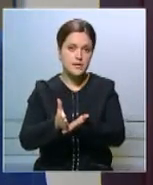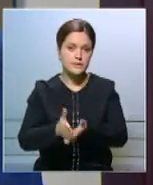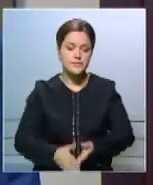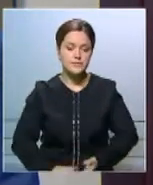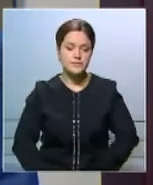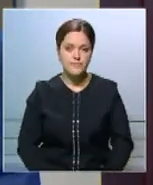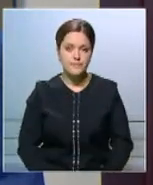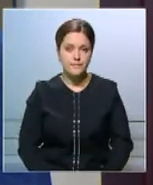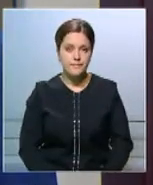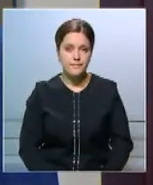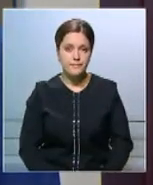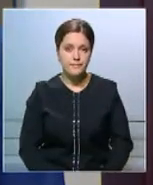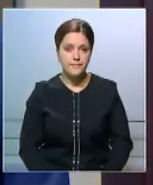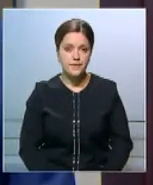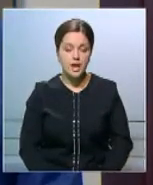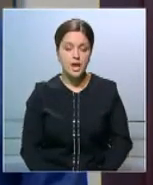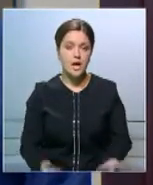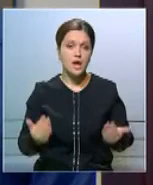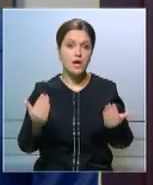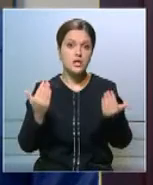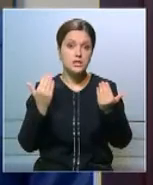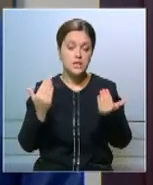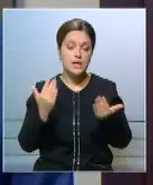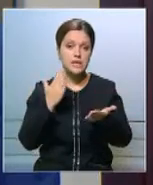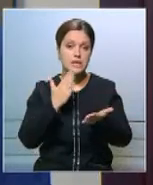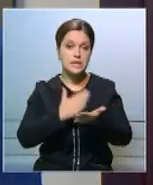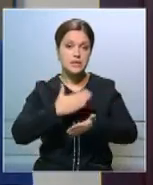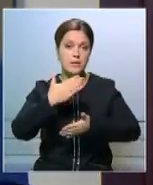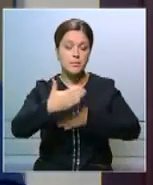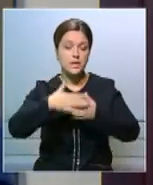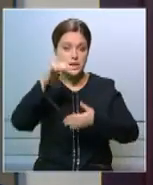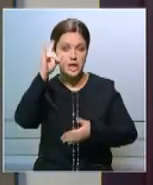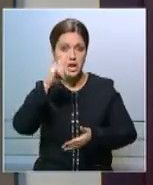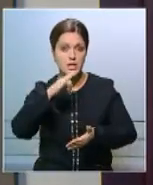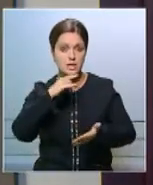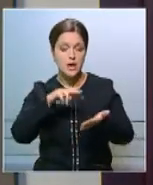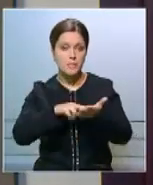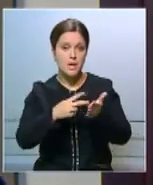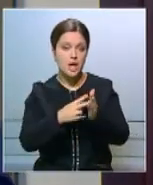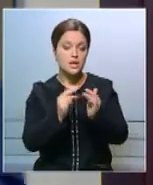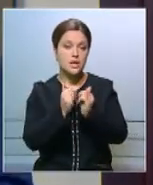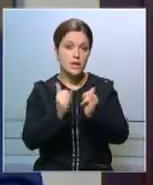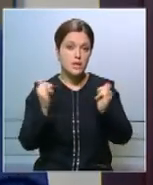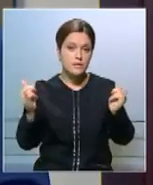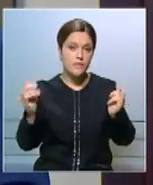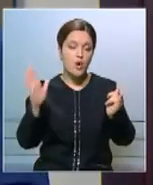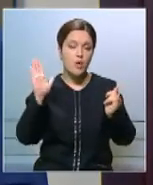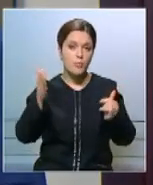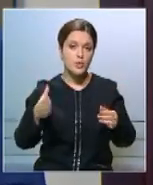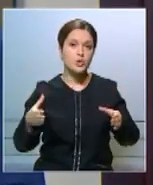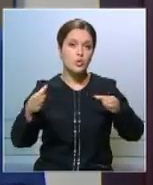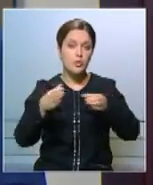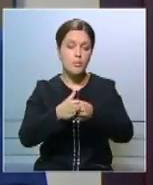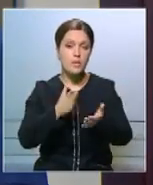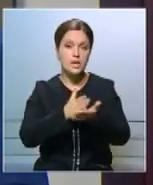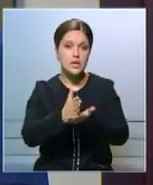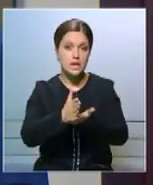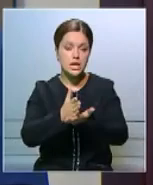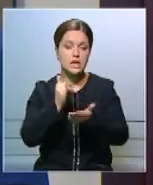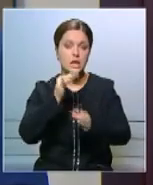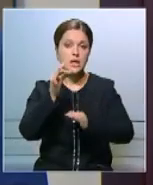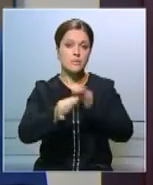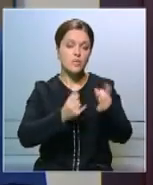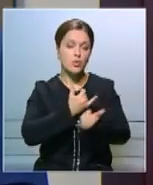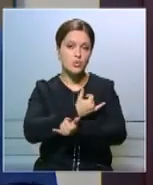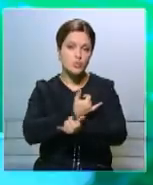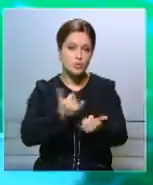Эта тенденция ставит перед Казахстаном задачу развивать целый комплекс направлений и широкий спектр космических услуг.